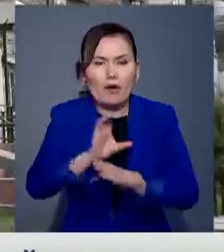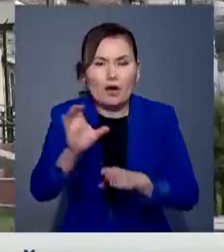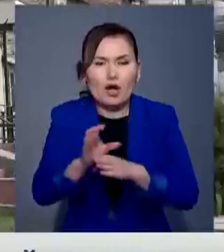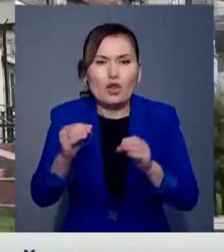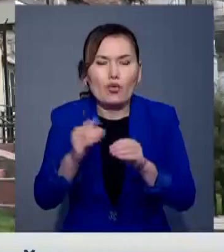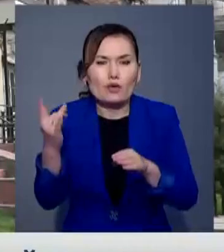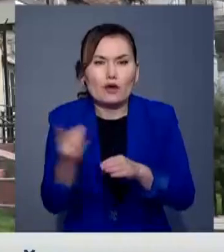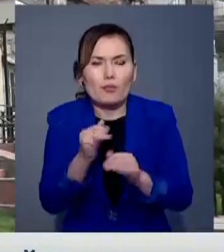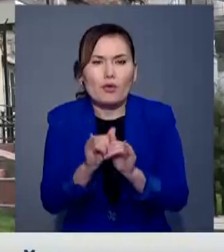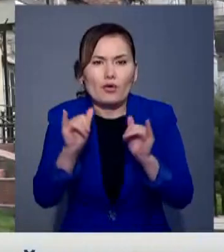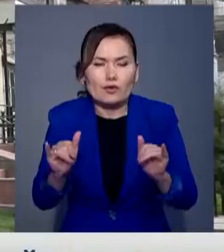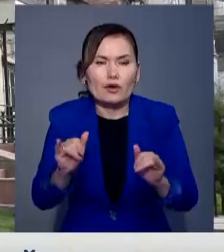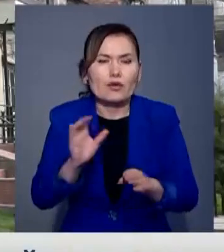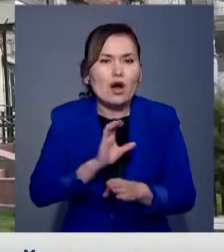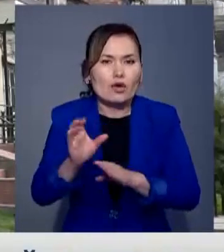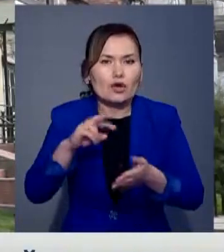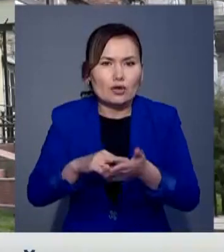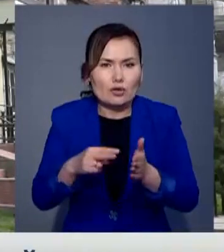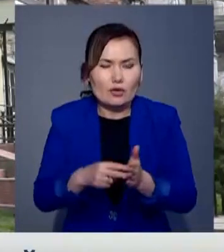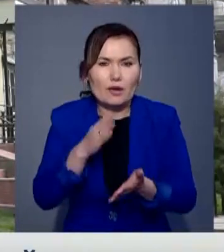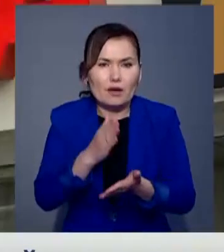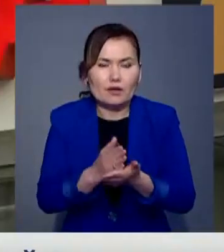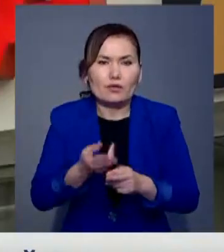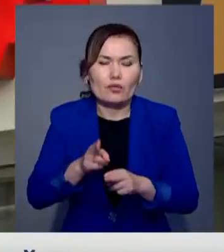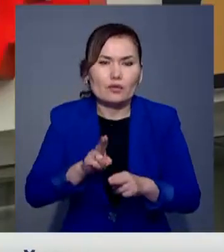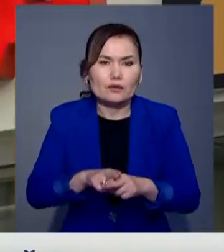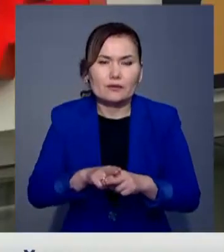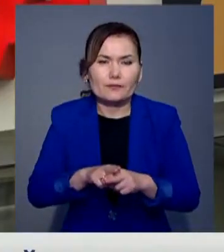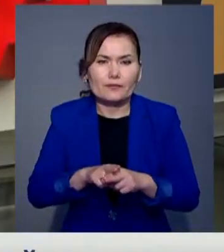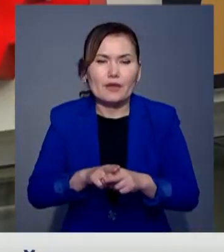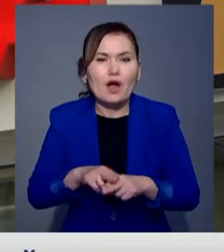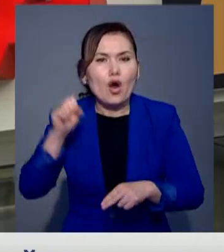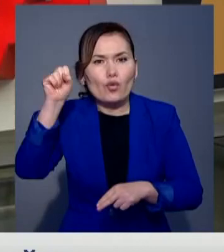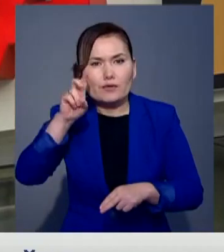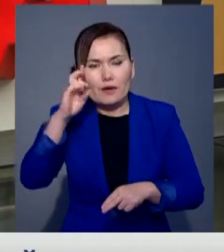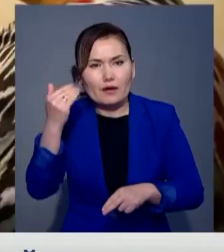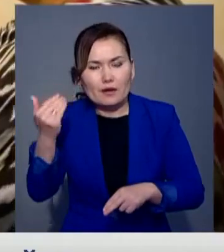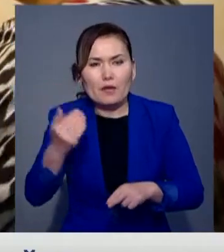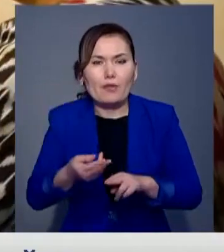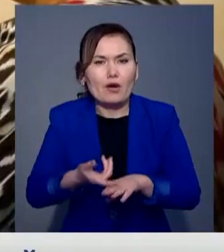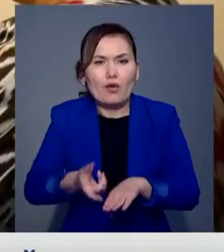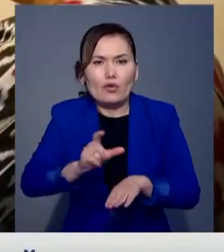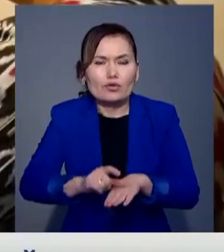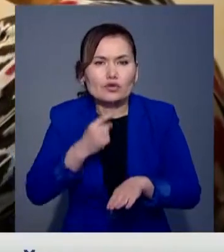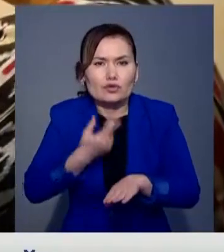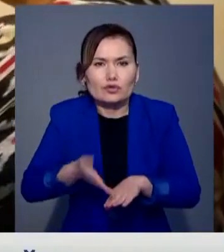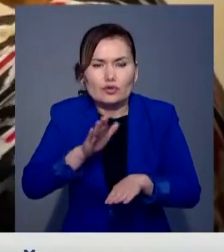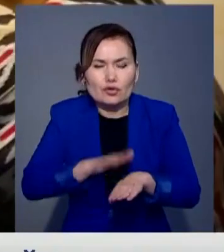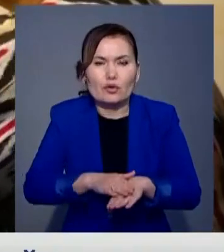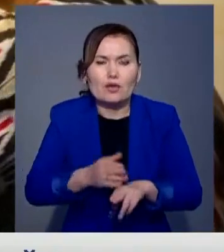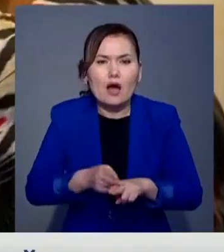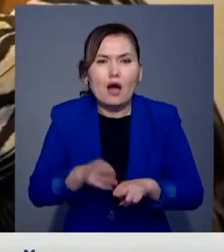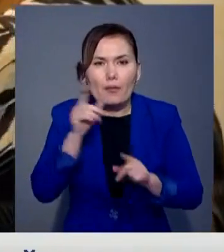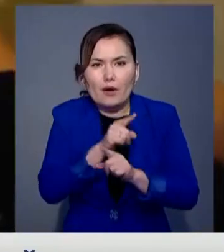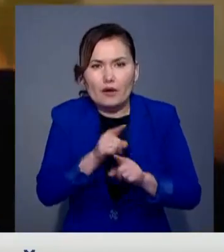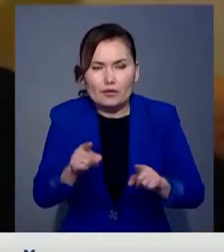арты тұруды жоспарлау отырып тағы бір. Айт көртетін жат, өзбікстанда осындай қиын қыстау заманда мінер атқа,